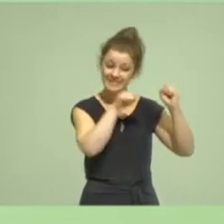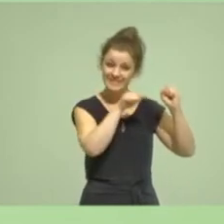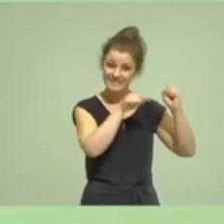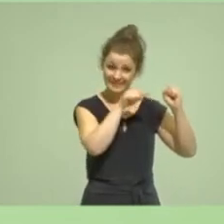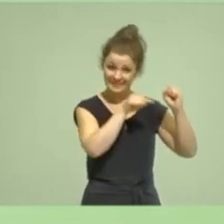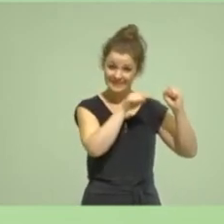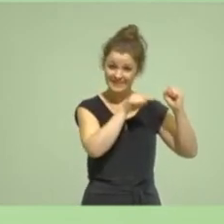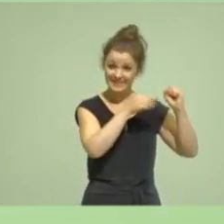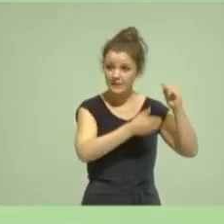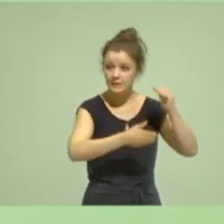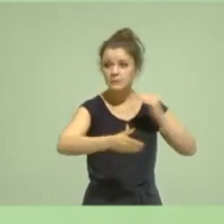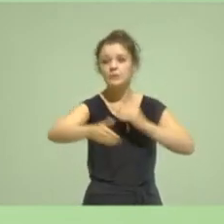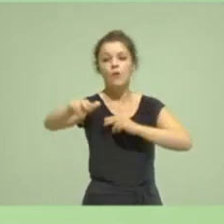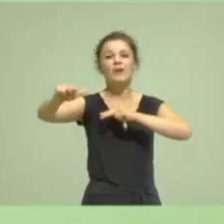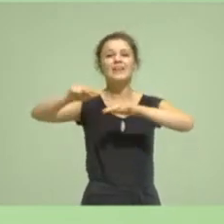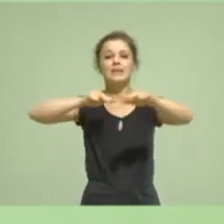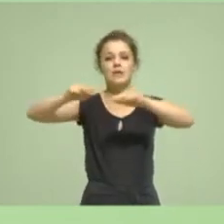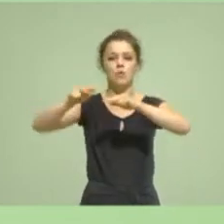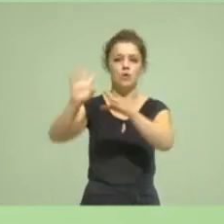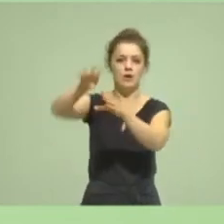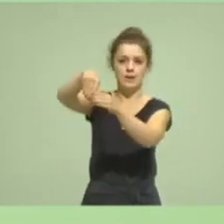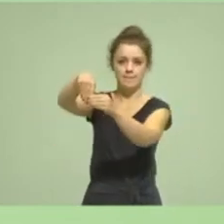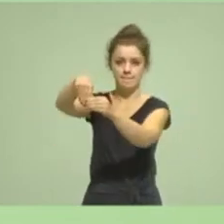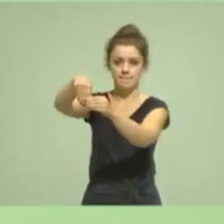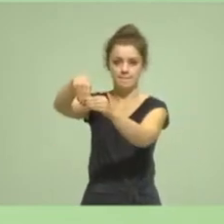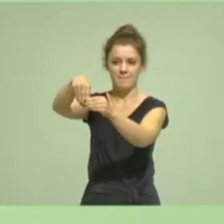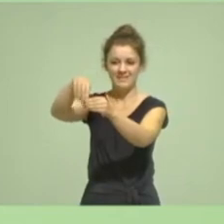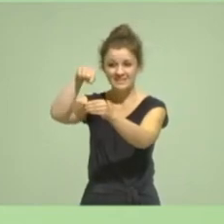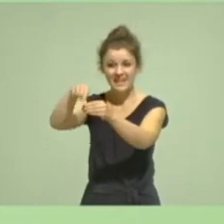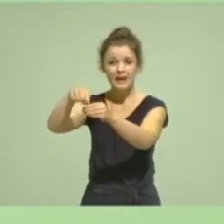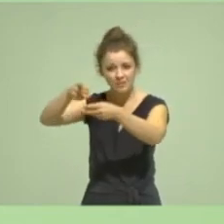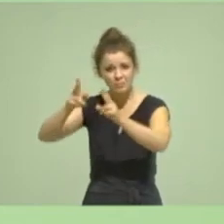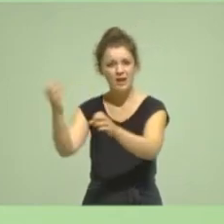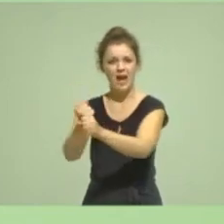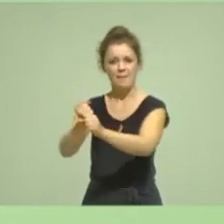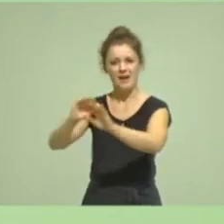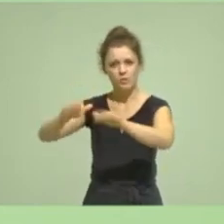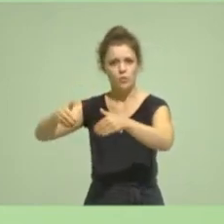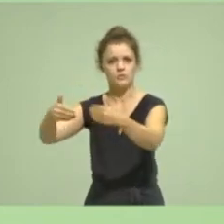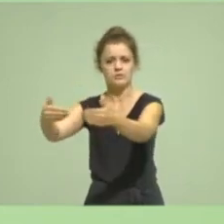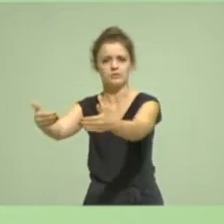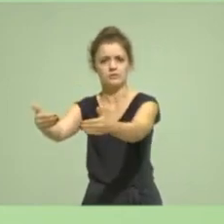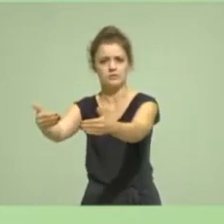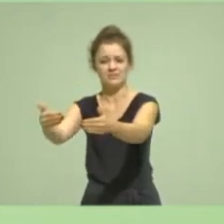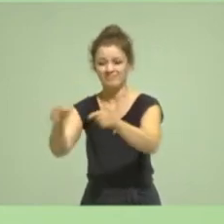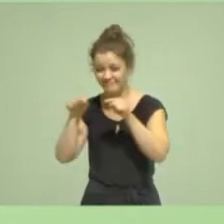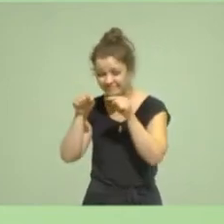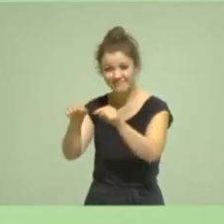Regierungsverantwortung gehen würde, dann geht die Arbeit erst richtig los. Weil dann wird es genau darum gehen,